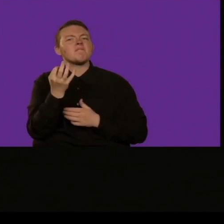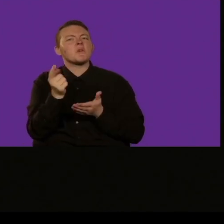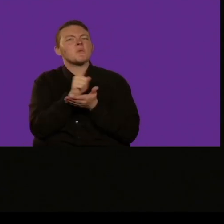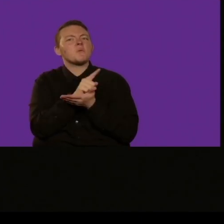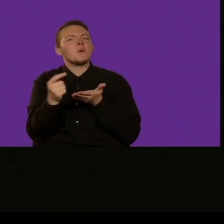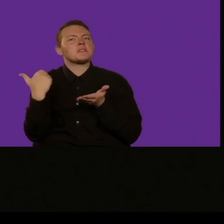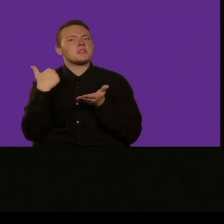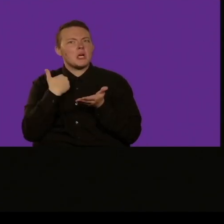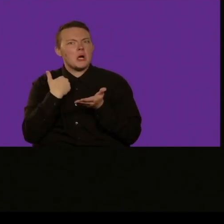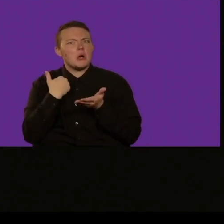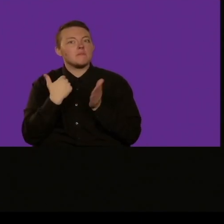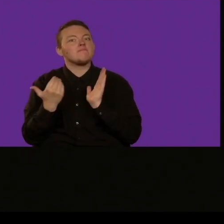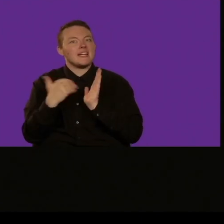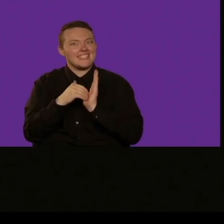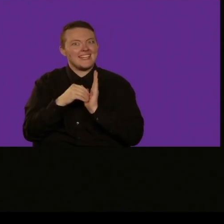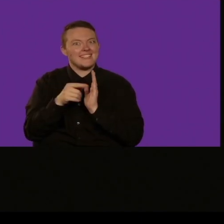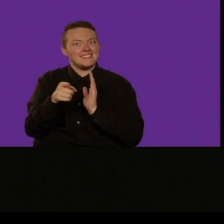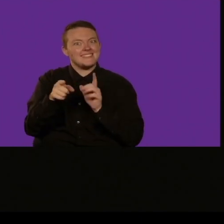onda di gentilezza